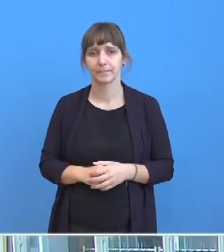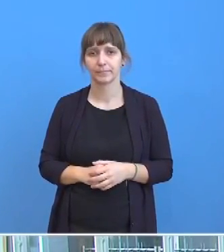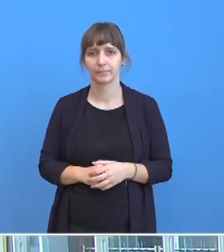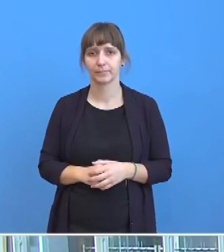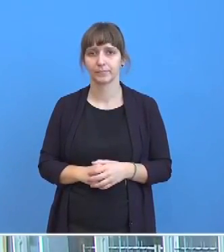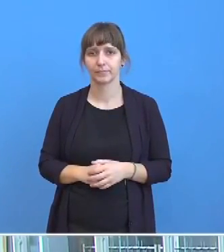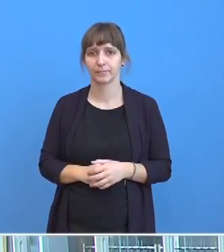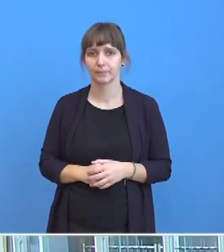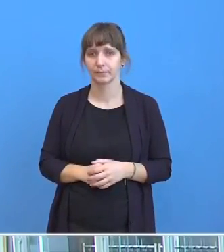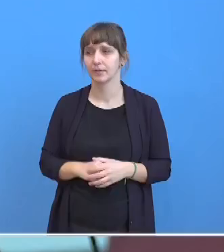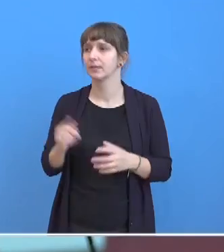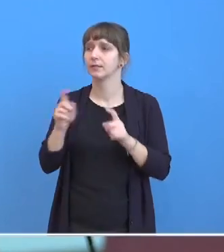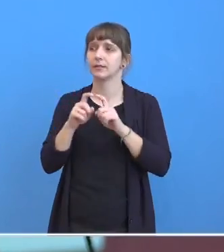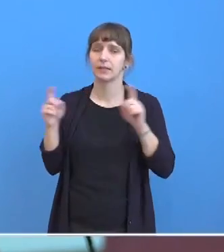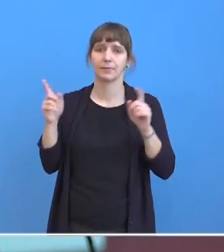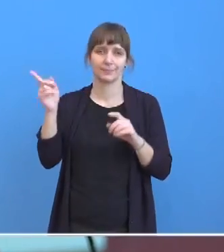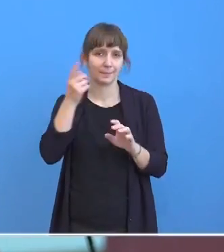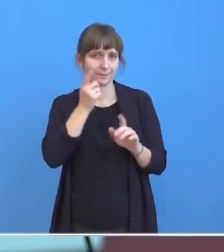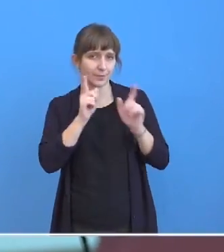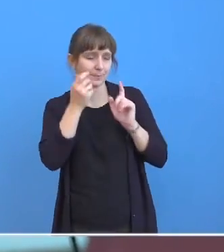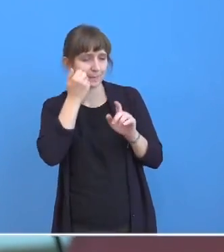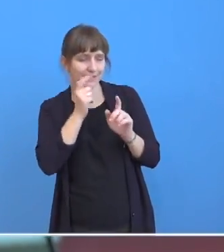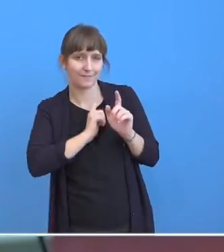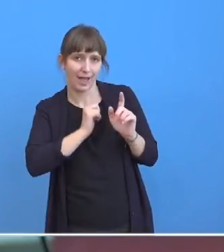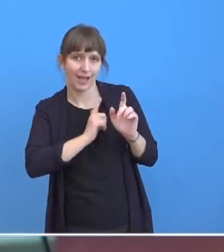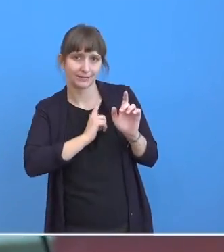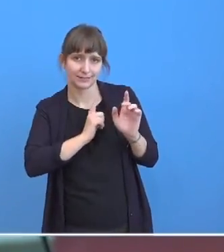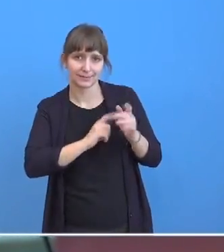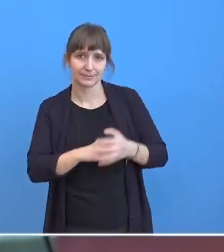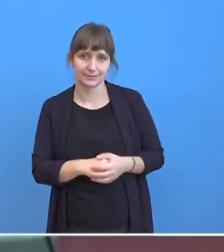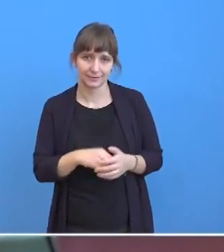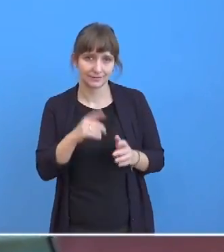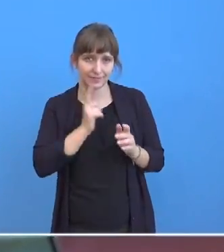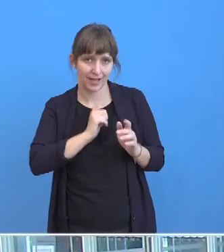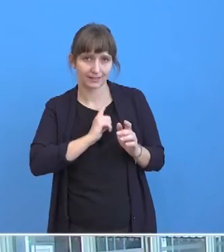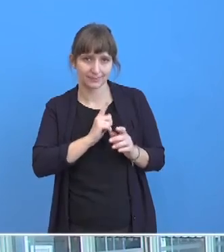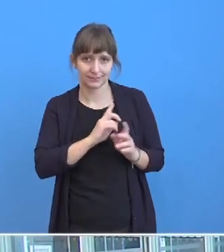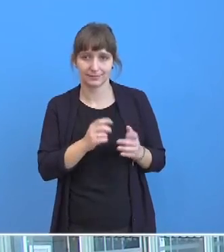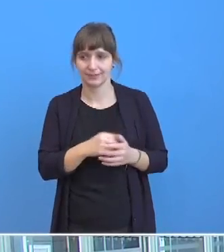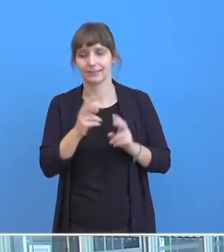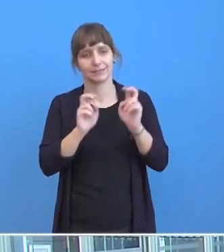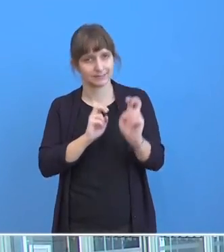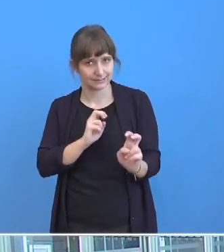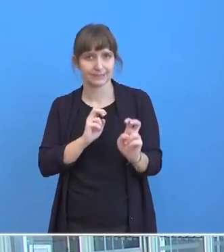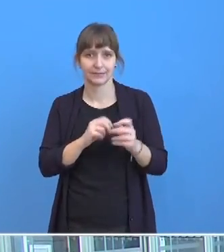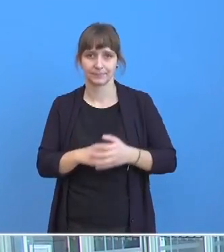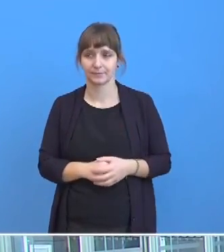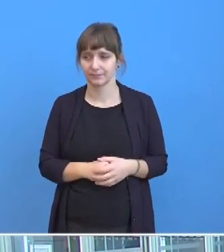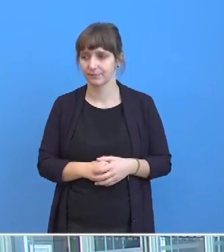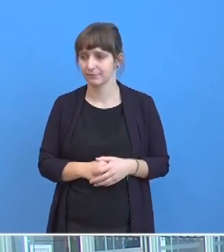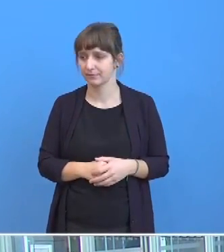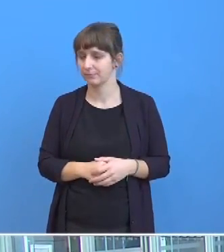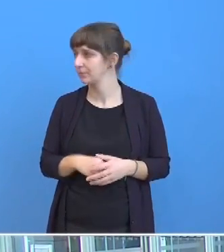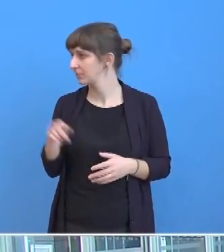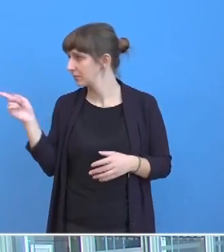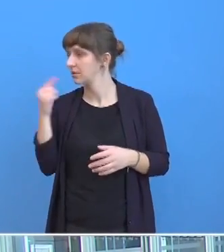Es geht um das mobile Arbeitsgesetz. Wenn Sie eine Sekunde warten, bis die Künderin sich gesetzt hat. Das ist doch ganz rücksichtsvoll, das Thema kurz anzukündigen.